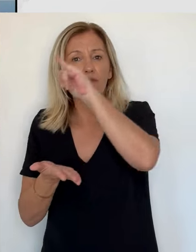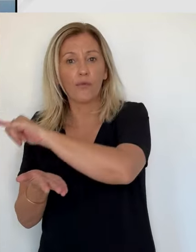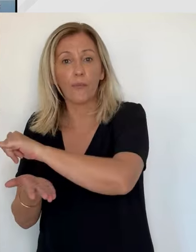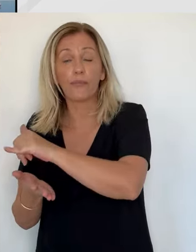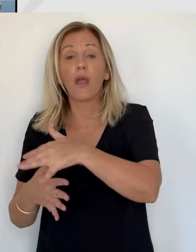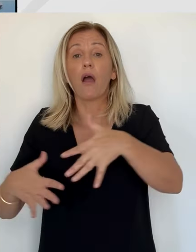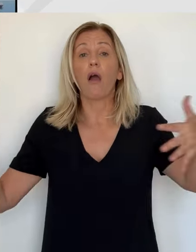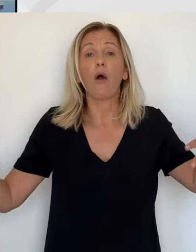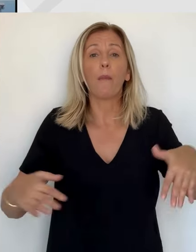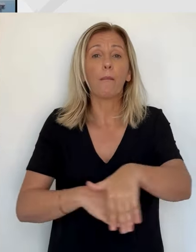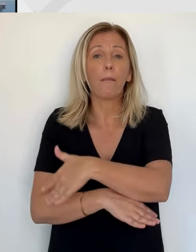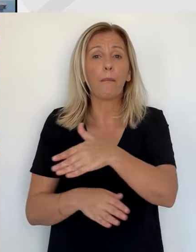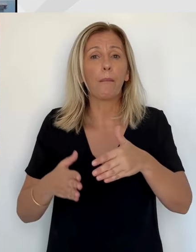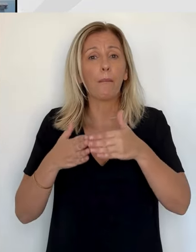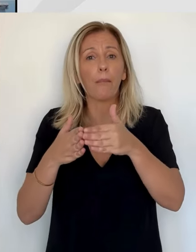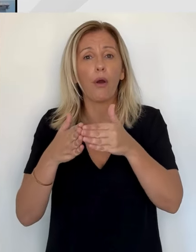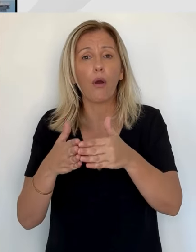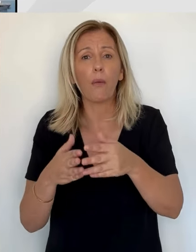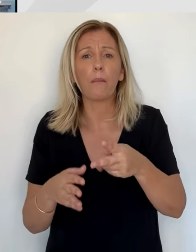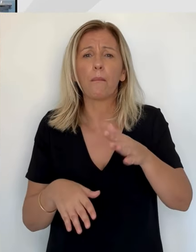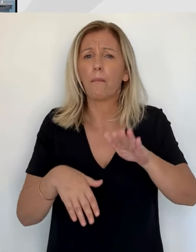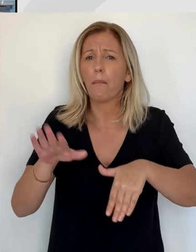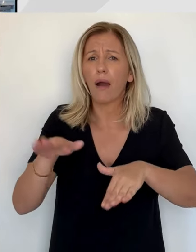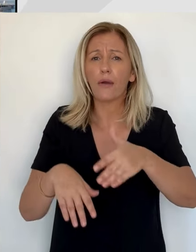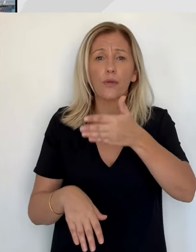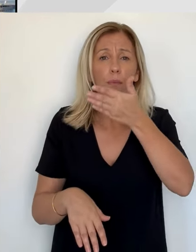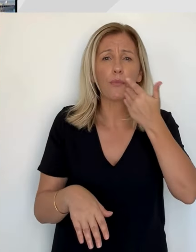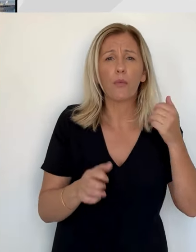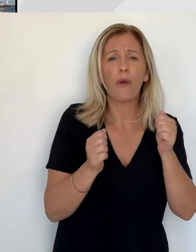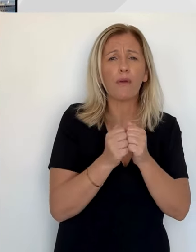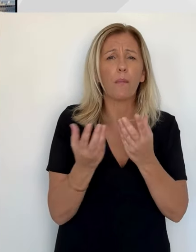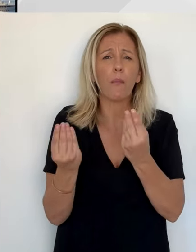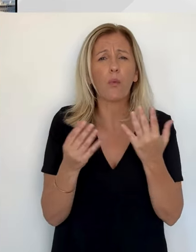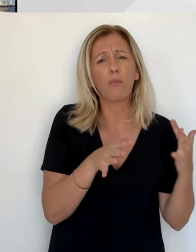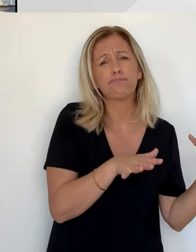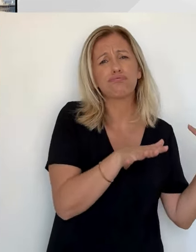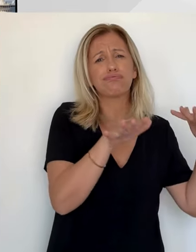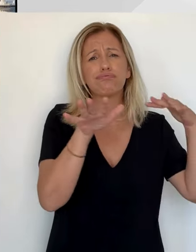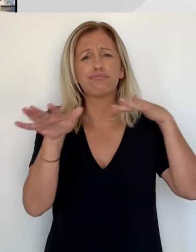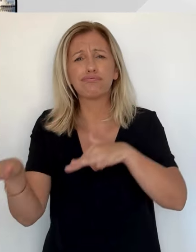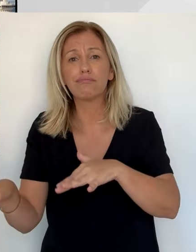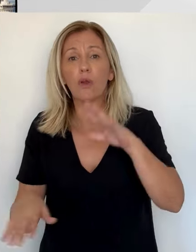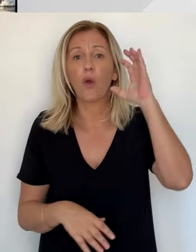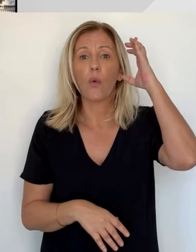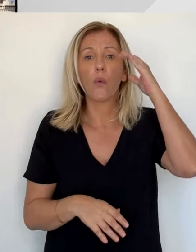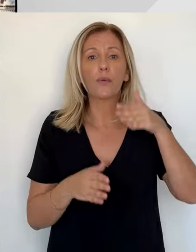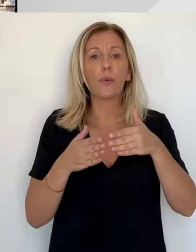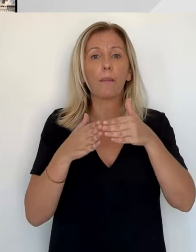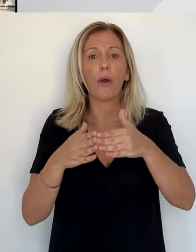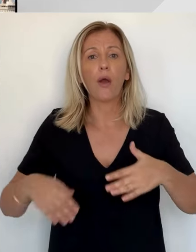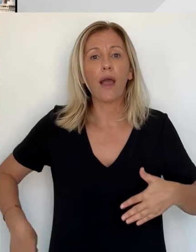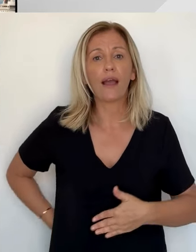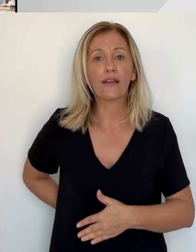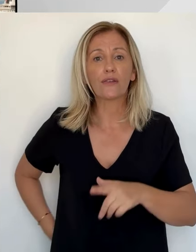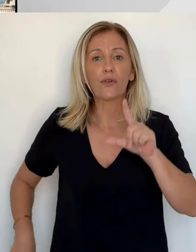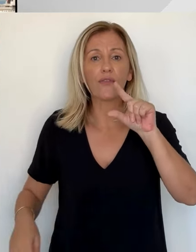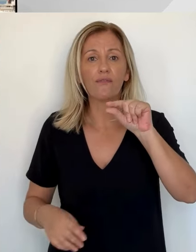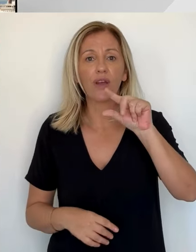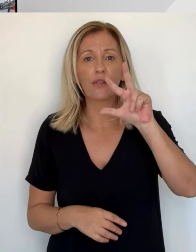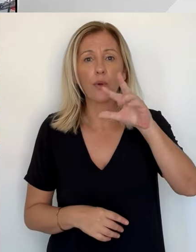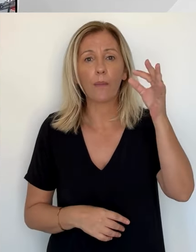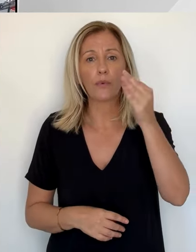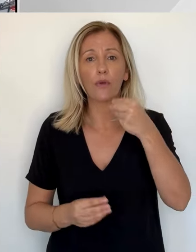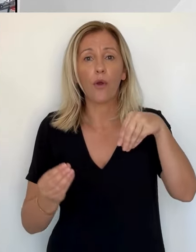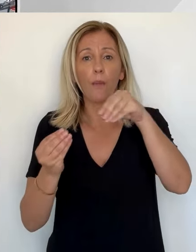significative de leur fréquentation, plus 23% de passagers en août pour celui d'Ajaccio et plus 12% de voyageurs pour le port de